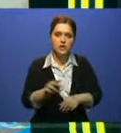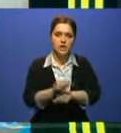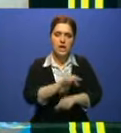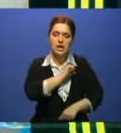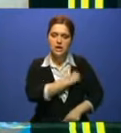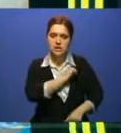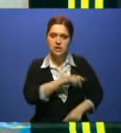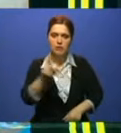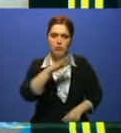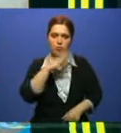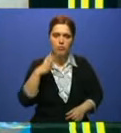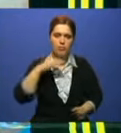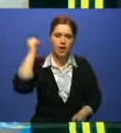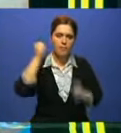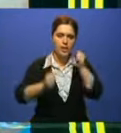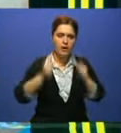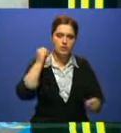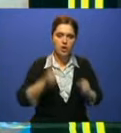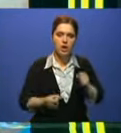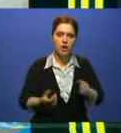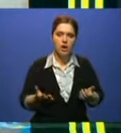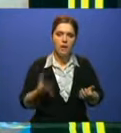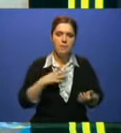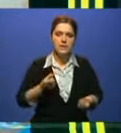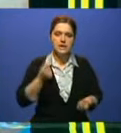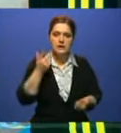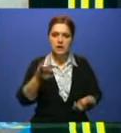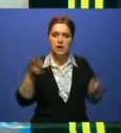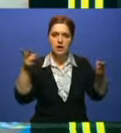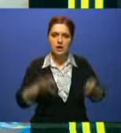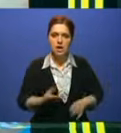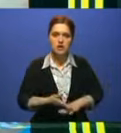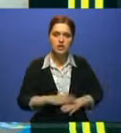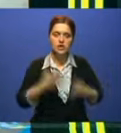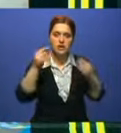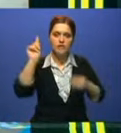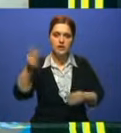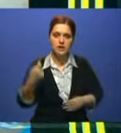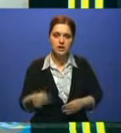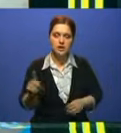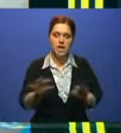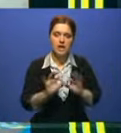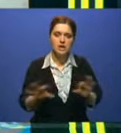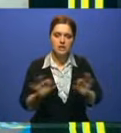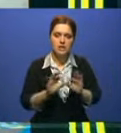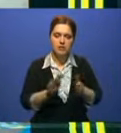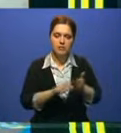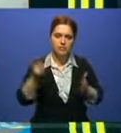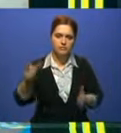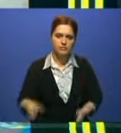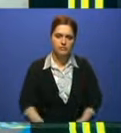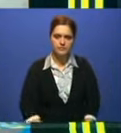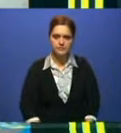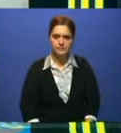разведчика. Пережил многочисленные бомбардировки, получил несколько ранений. О тяжелых днях войны фронтовик рассказал моим